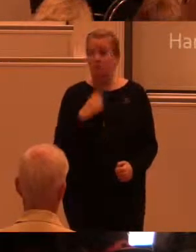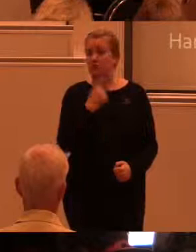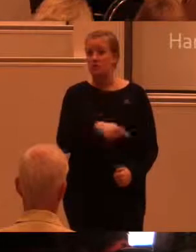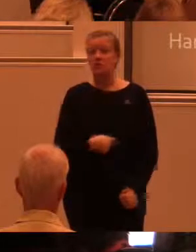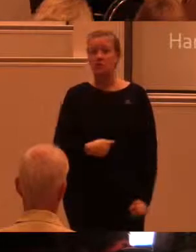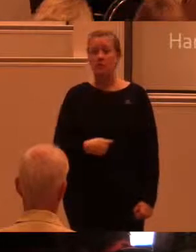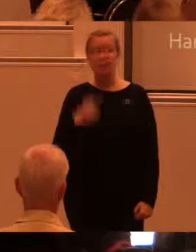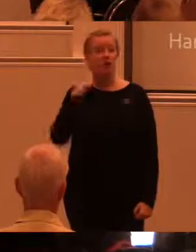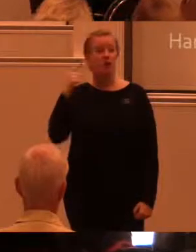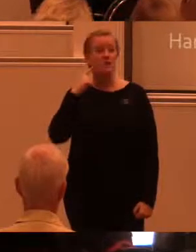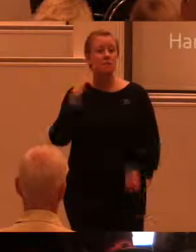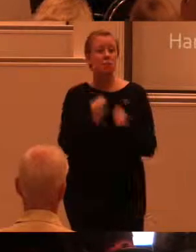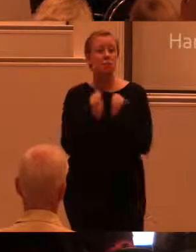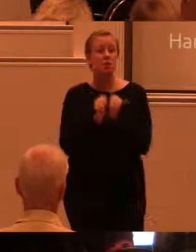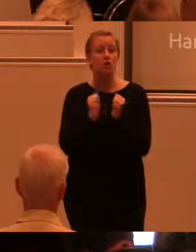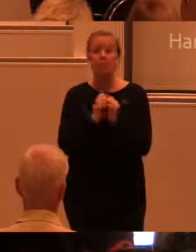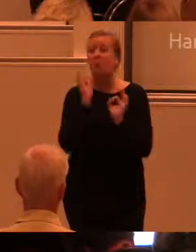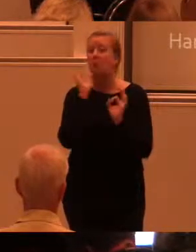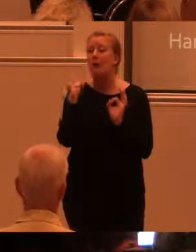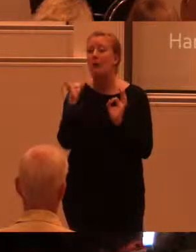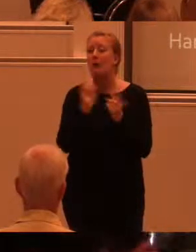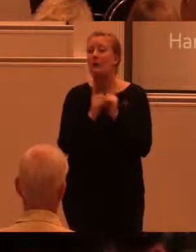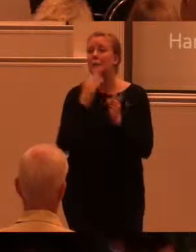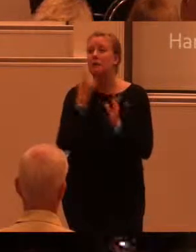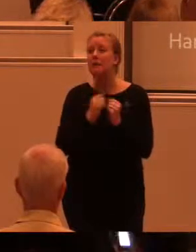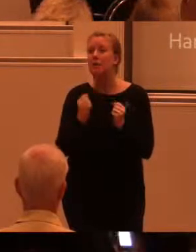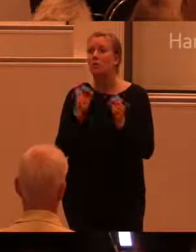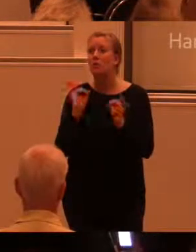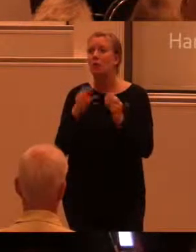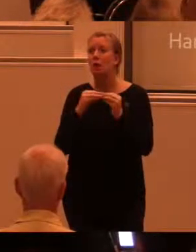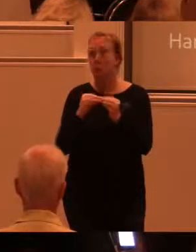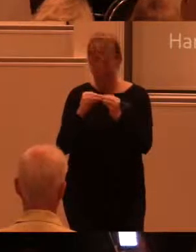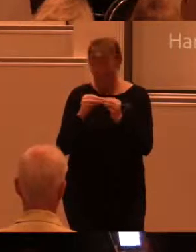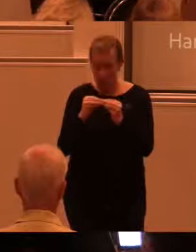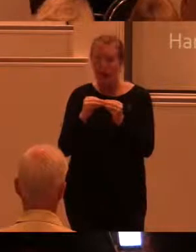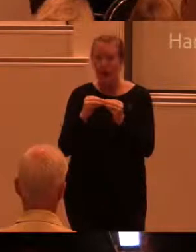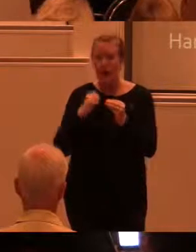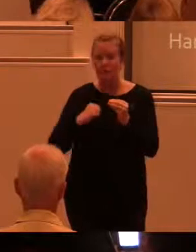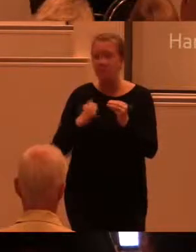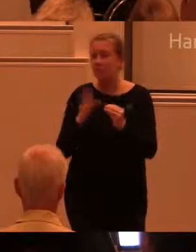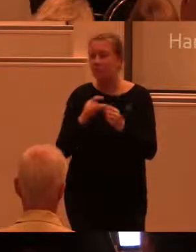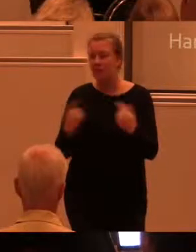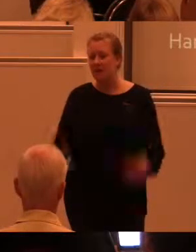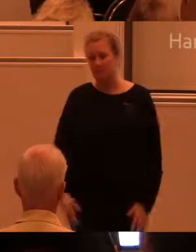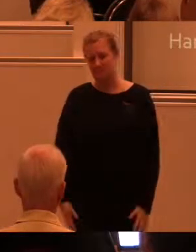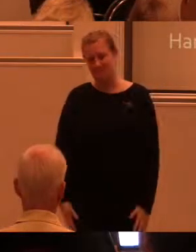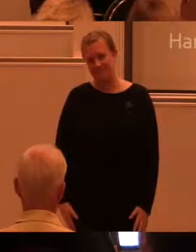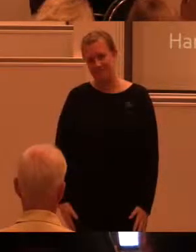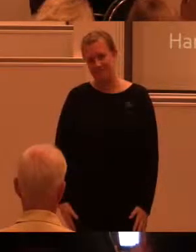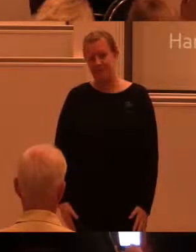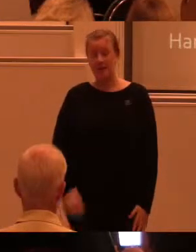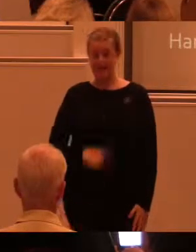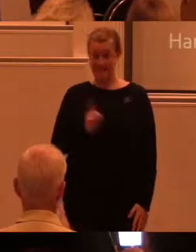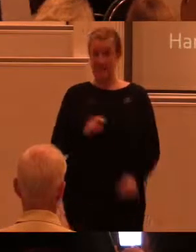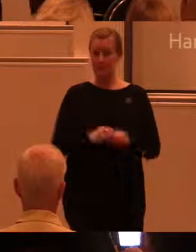hörselutrustning man har till exempel. Om man inte vet hur man använder den. Nästa steg när man blir superinkluderad. Det är när man